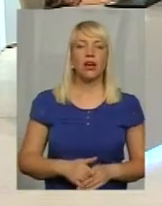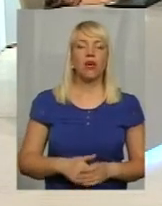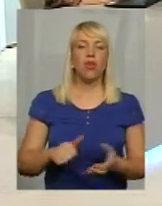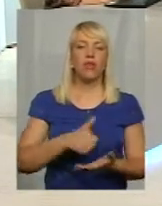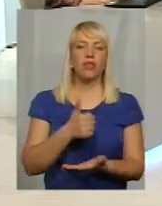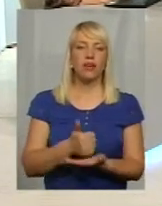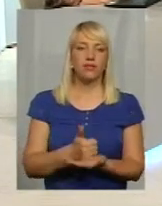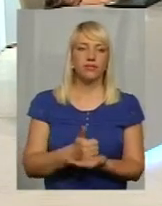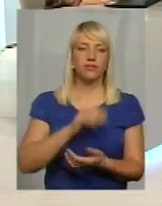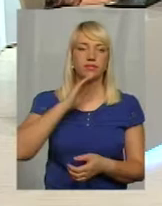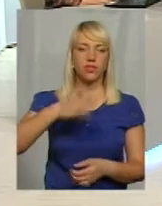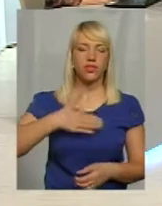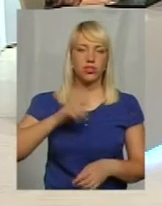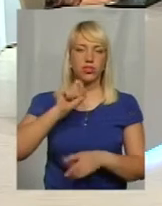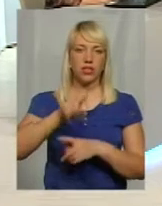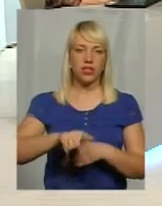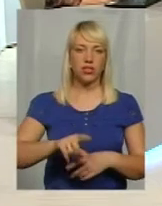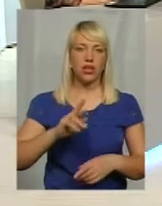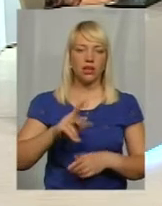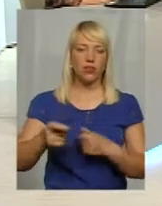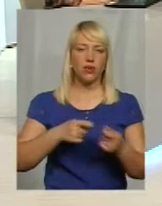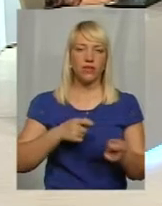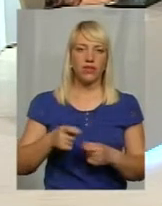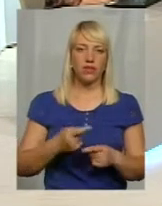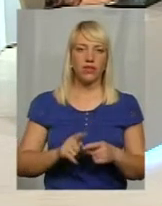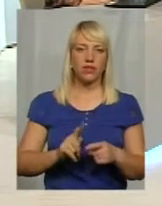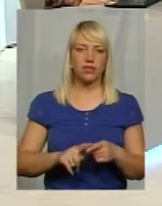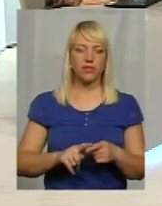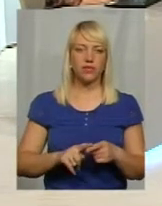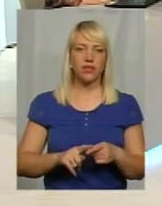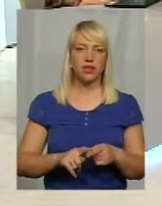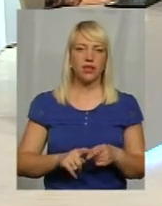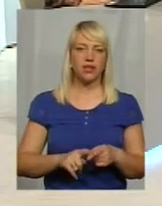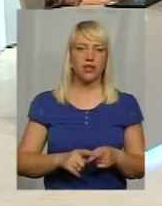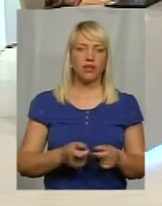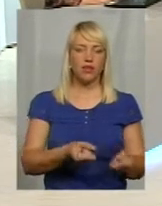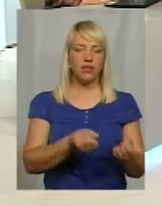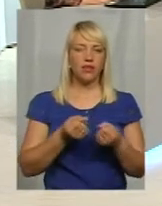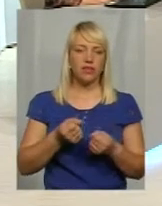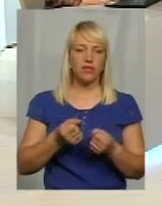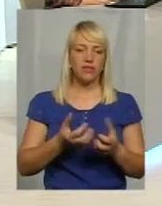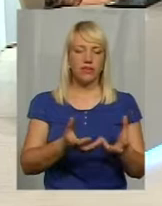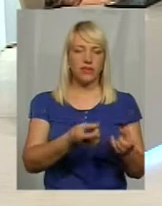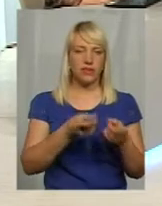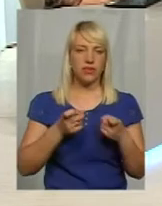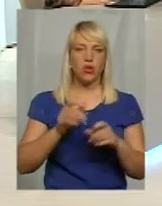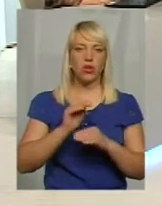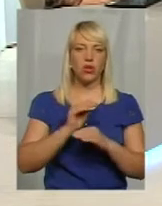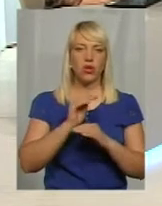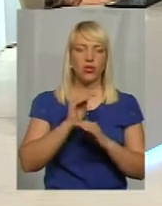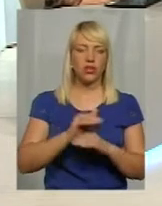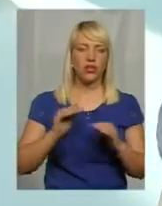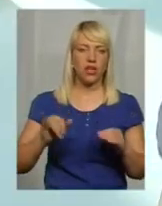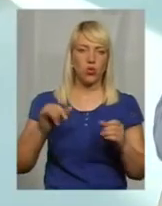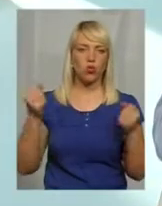наша задача, яку проліне, це витягнути дітей з вулиці в спортзали. Ну або на